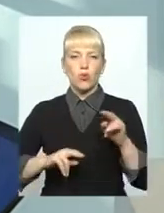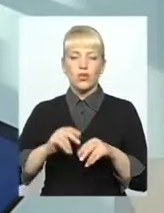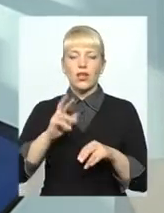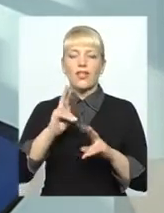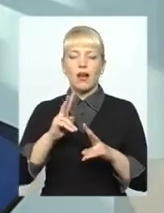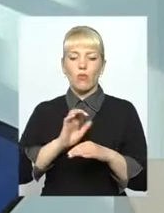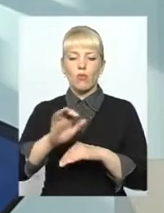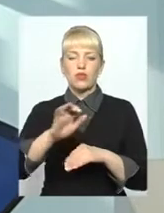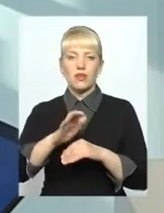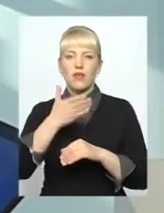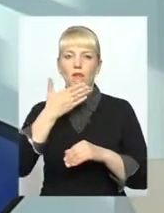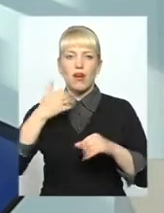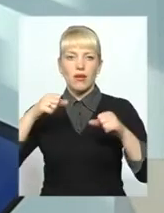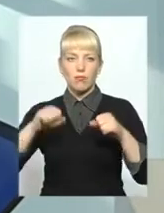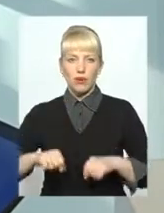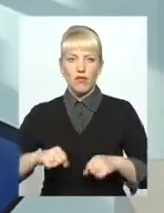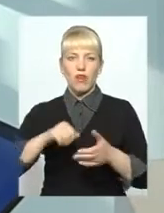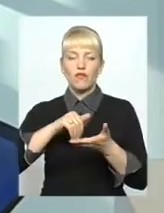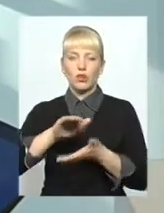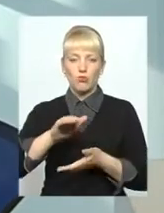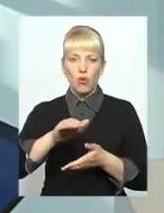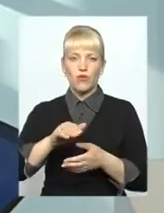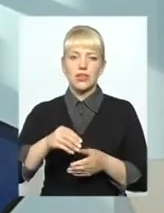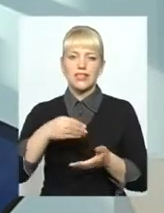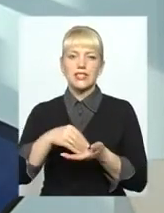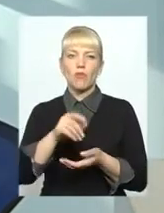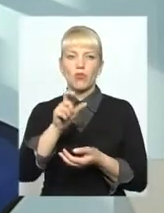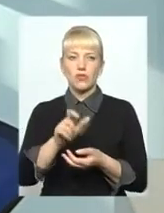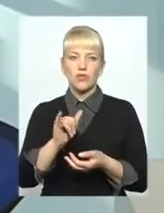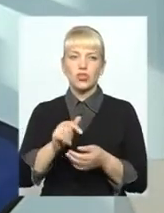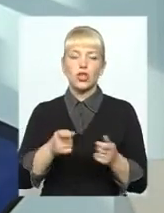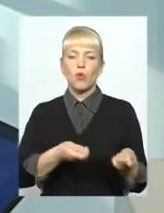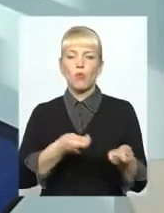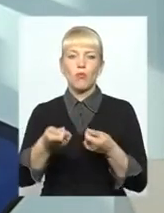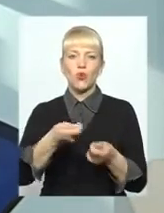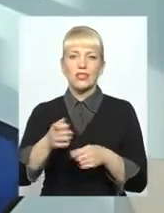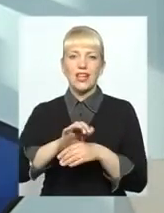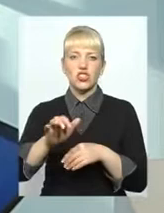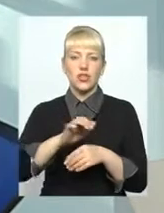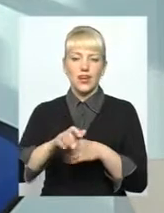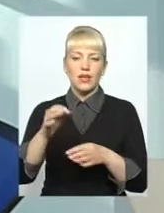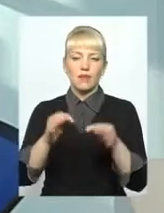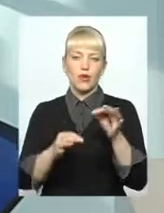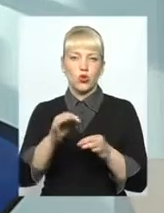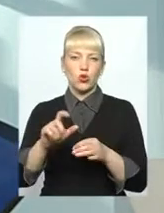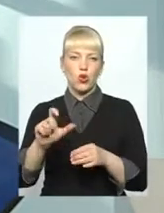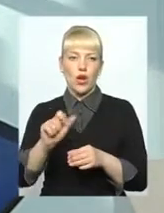відмовити побутовому споживачу населення в постачанні природного газу. Але при цьому